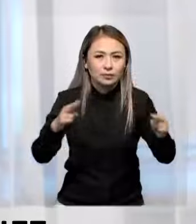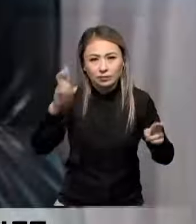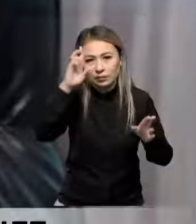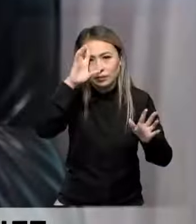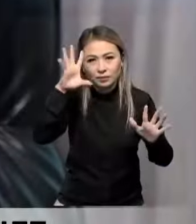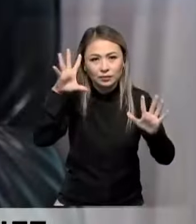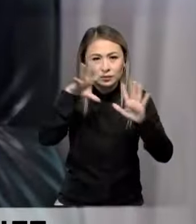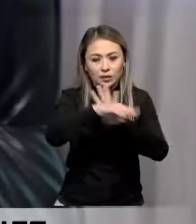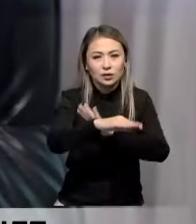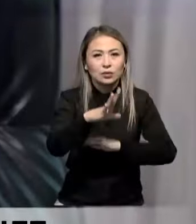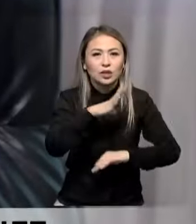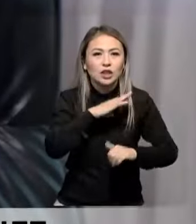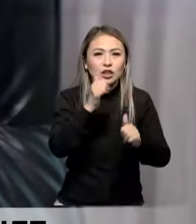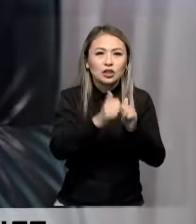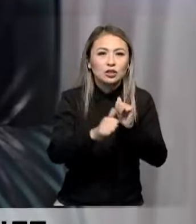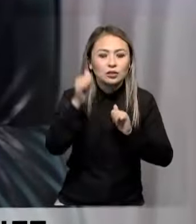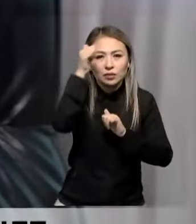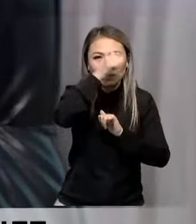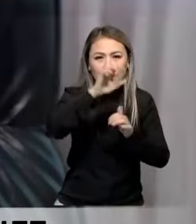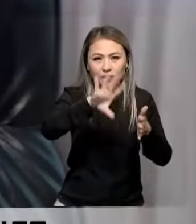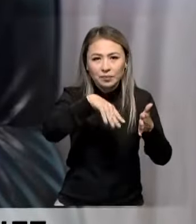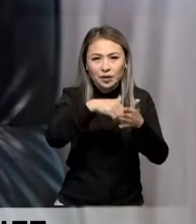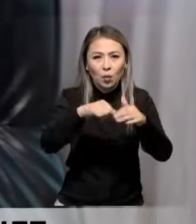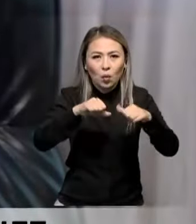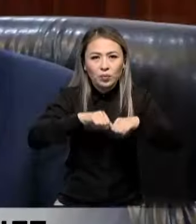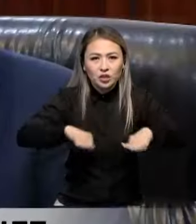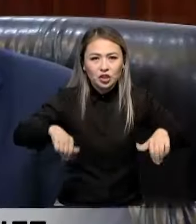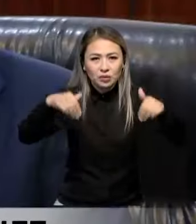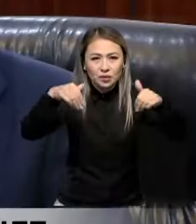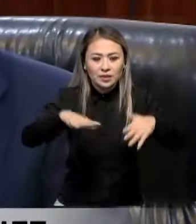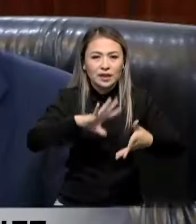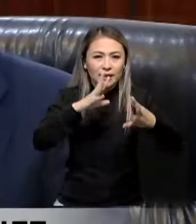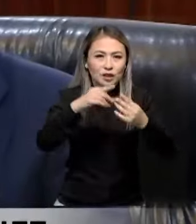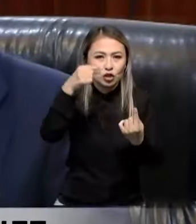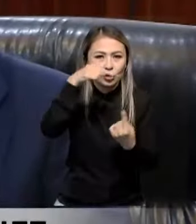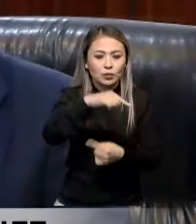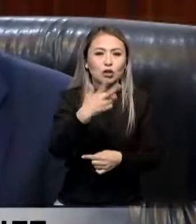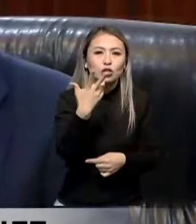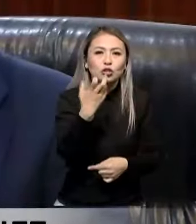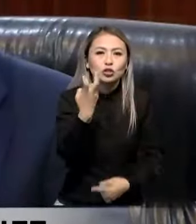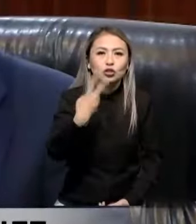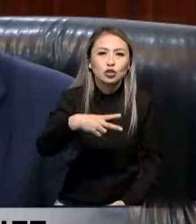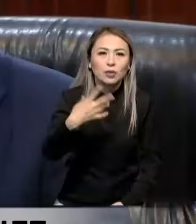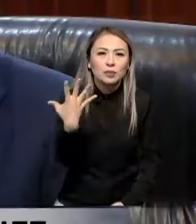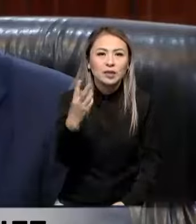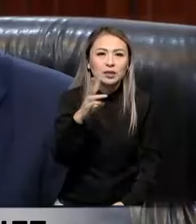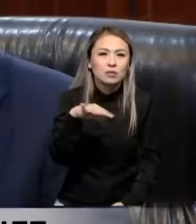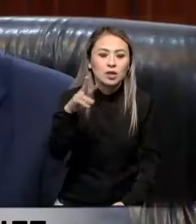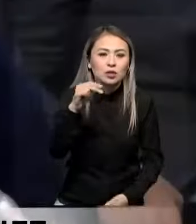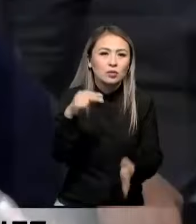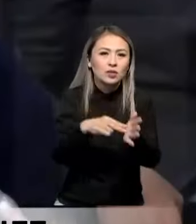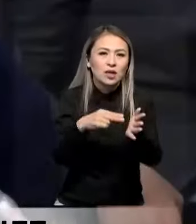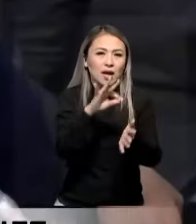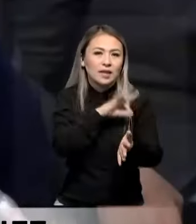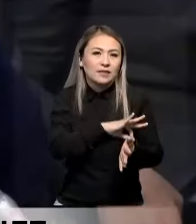ғимарат мемлекеттің меншігіне өтет. Жылбасынан бері комиссия шешіміне сәйке жалпығыны 225 миллиард сонбасындағы активтер